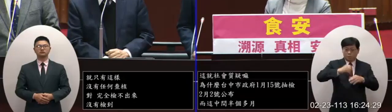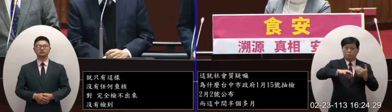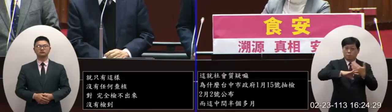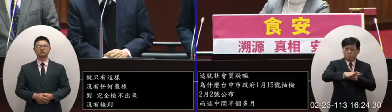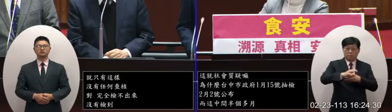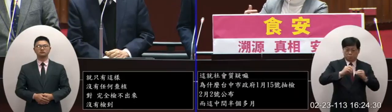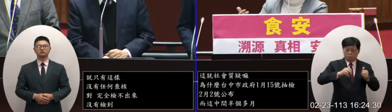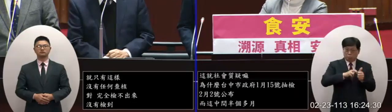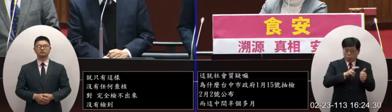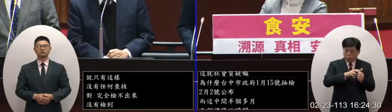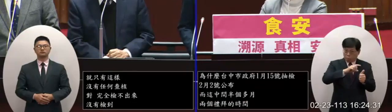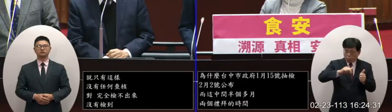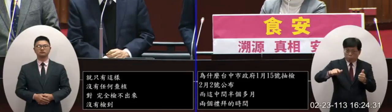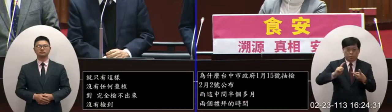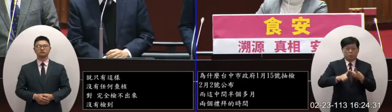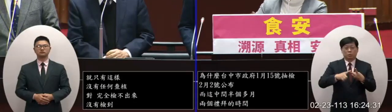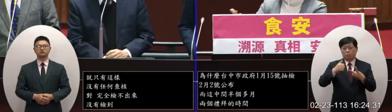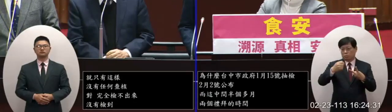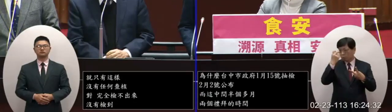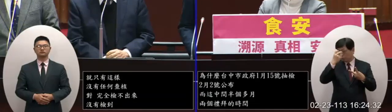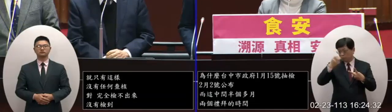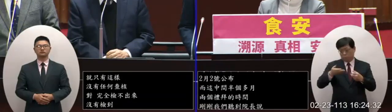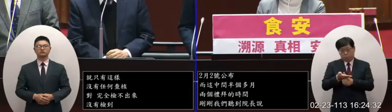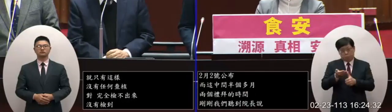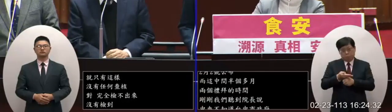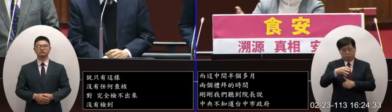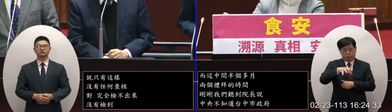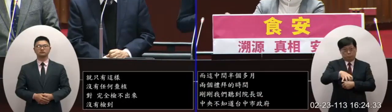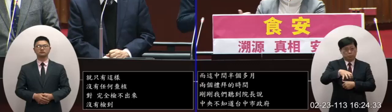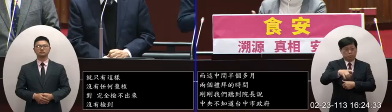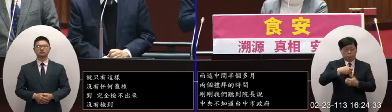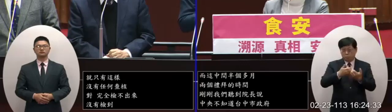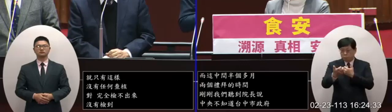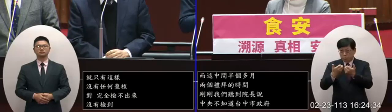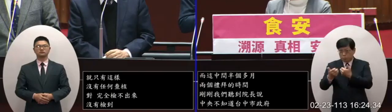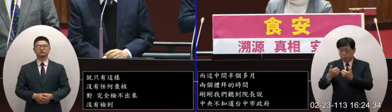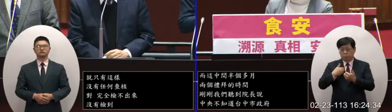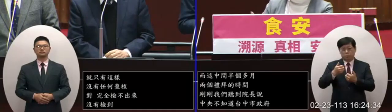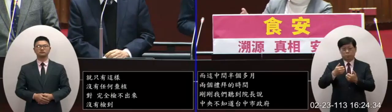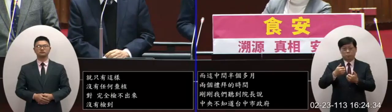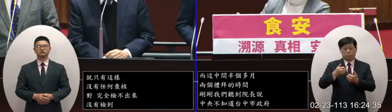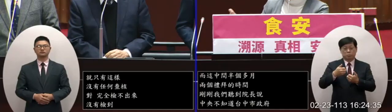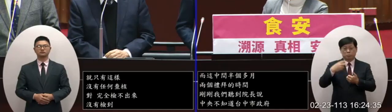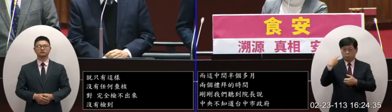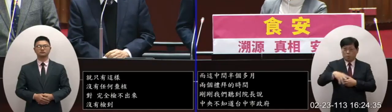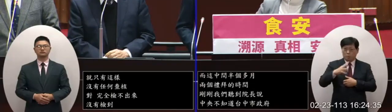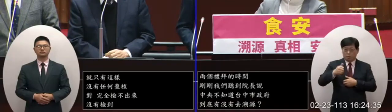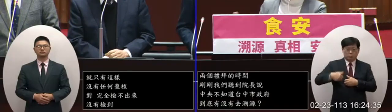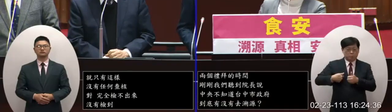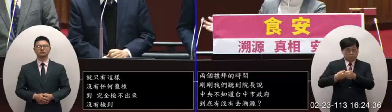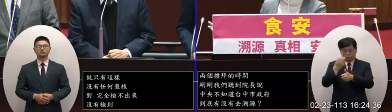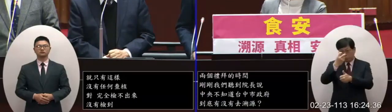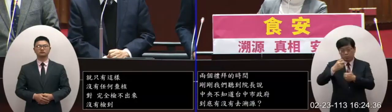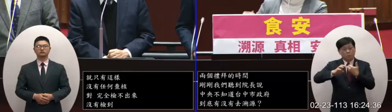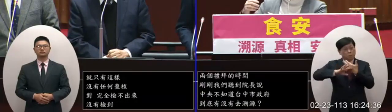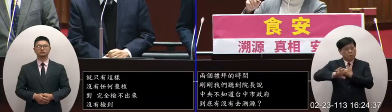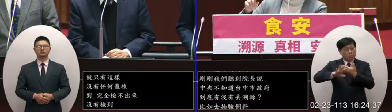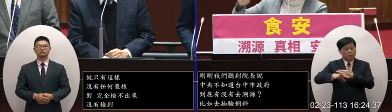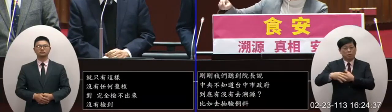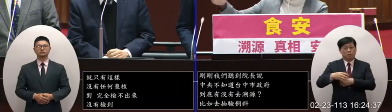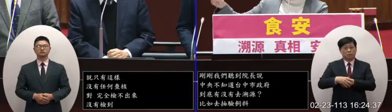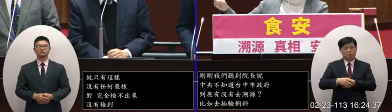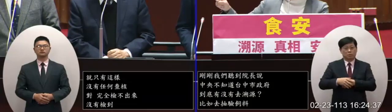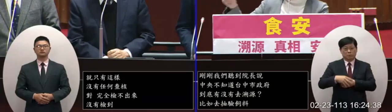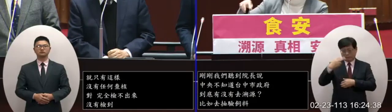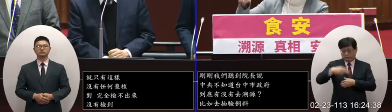料比如說去看這個屠宰的這個分裝的一個場域有沒有再去市面上去